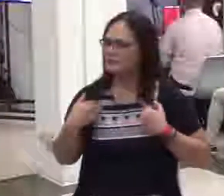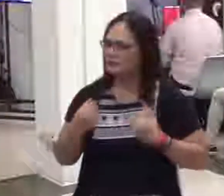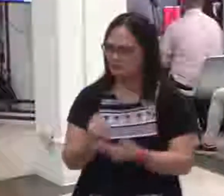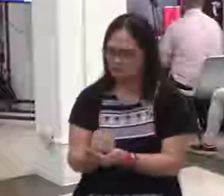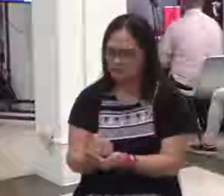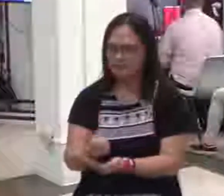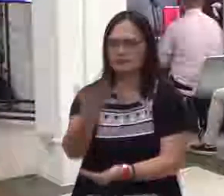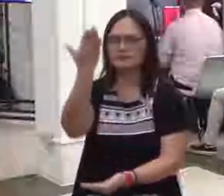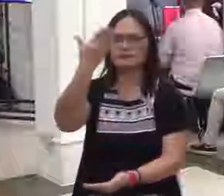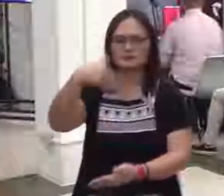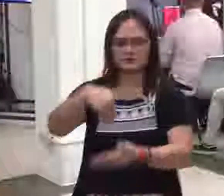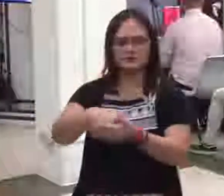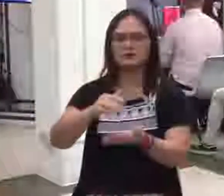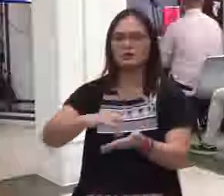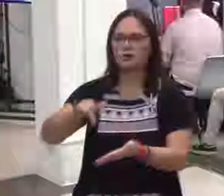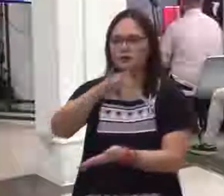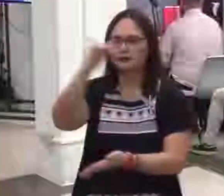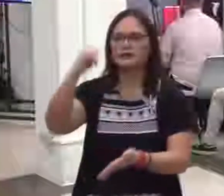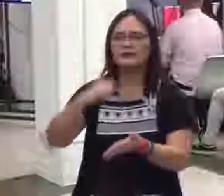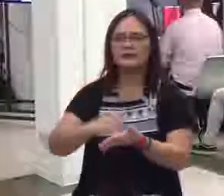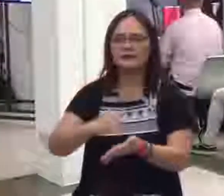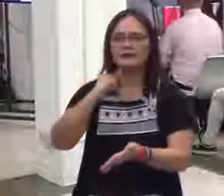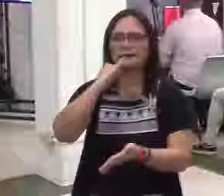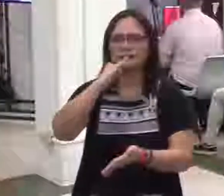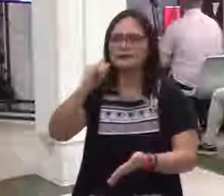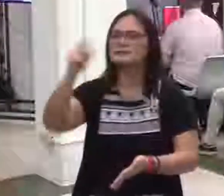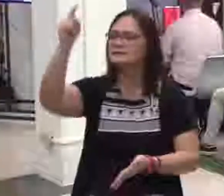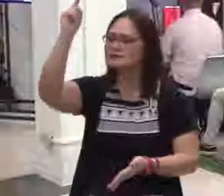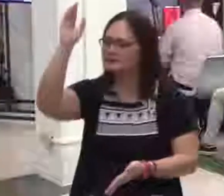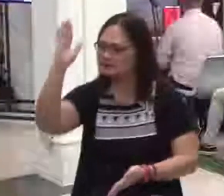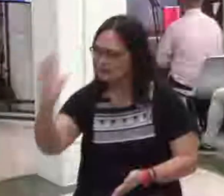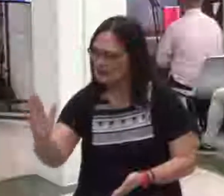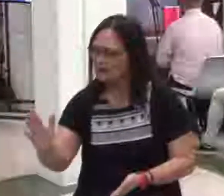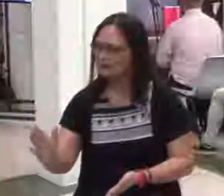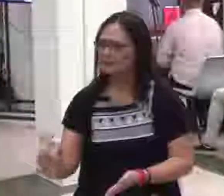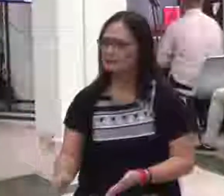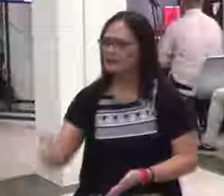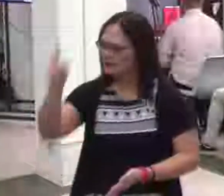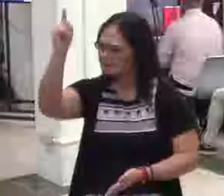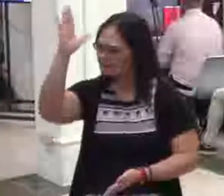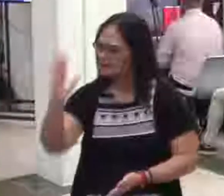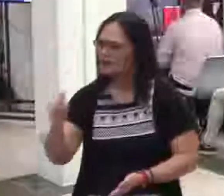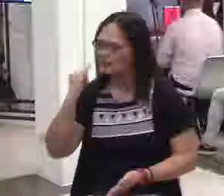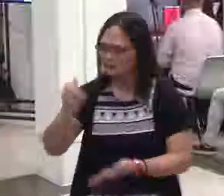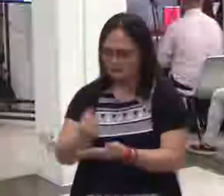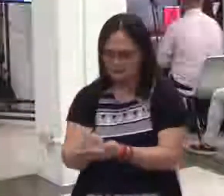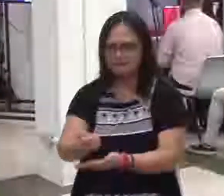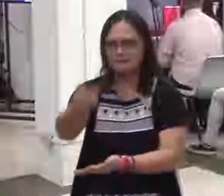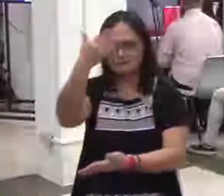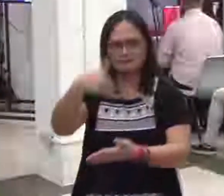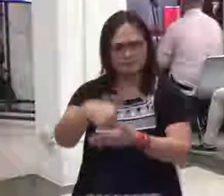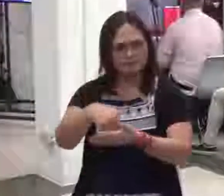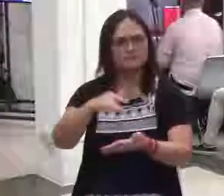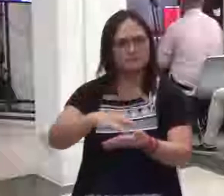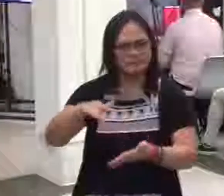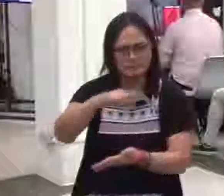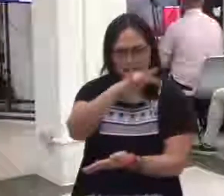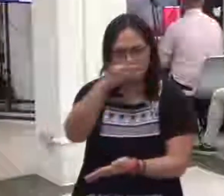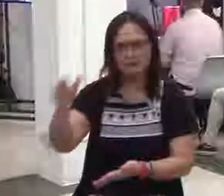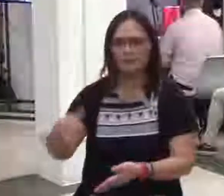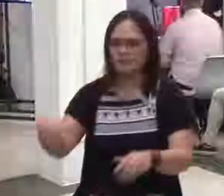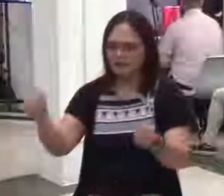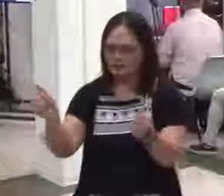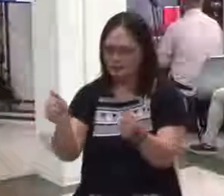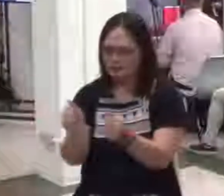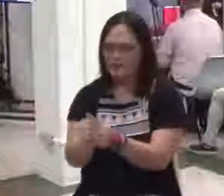ang Diyos. Tama po ba? And along with that glory comes recognition and honor